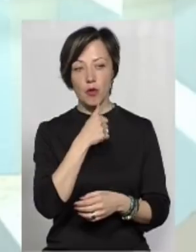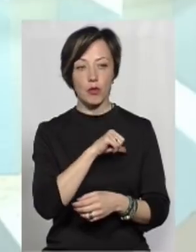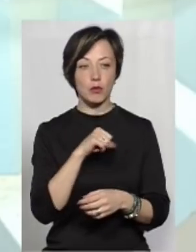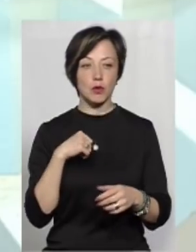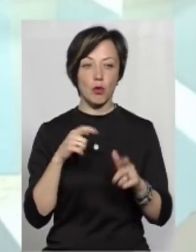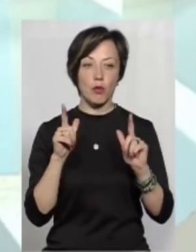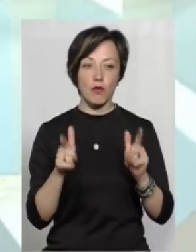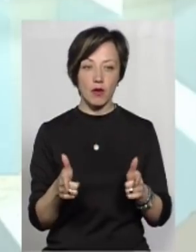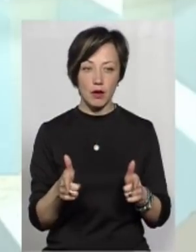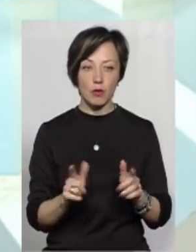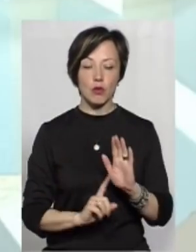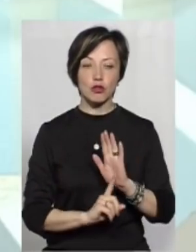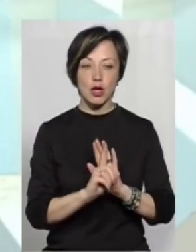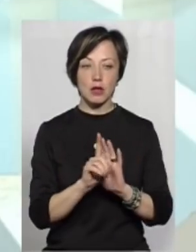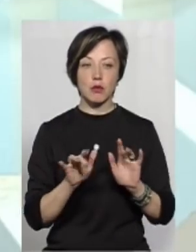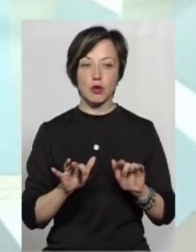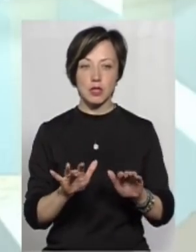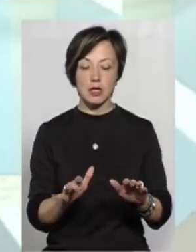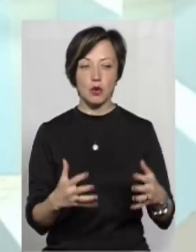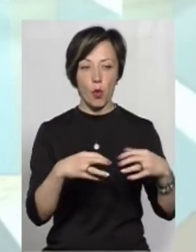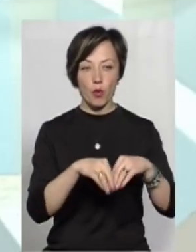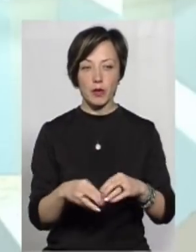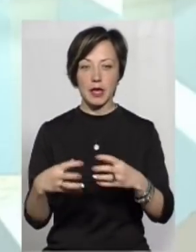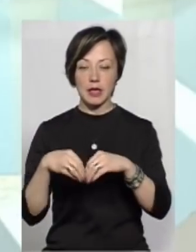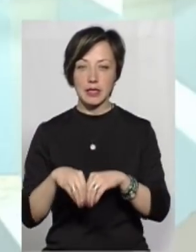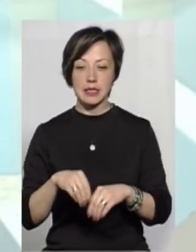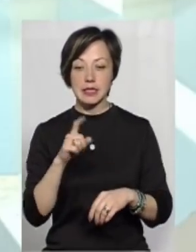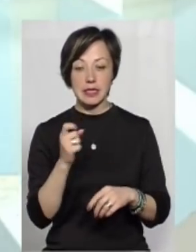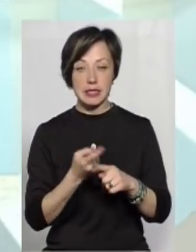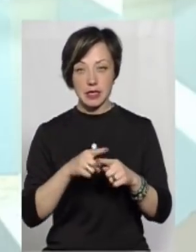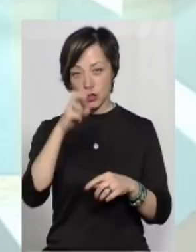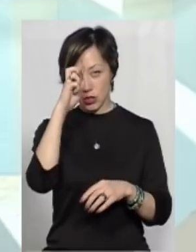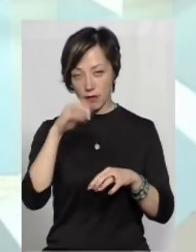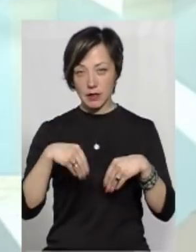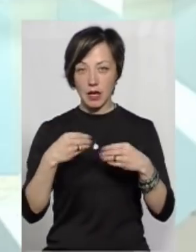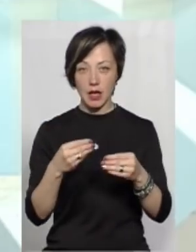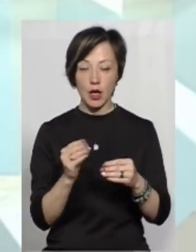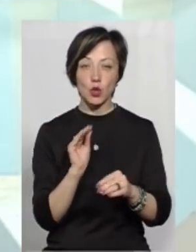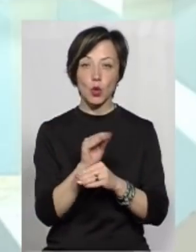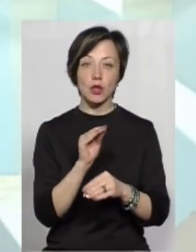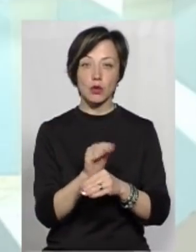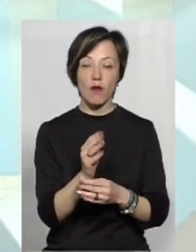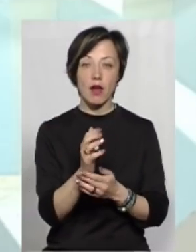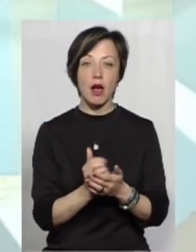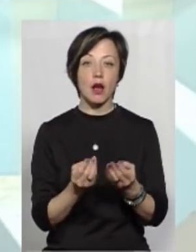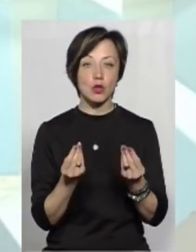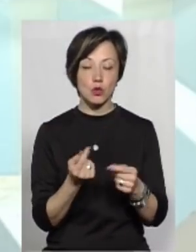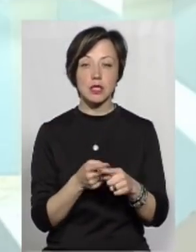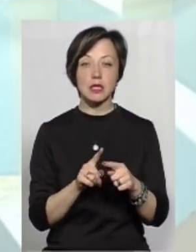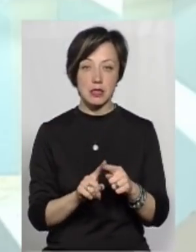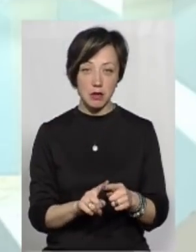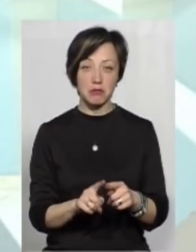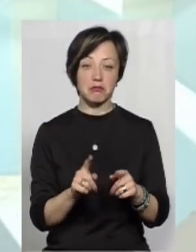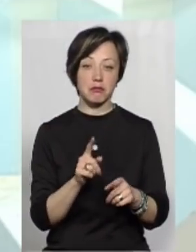добровільно почати процес об'єднання, а за це держава дає певні додаткові ресурси. І це